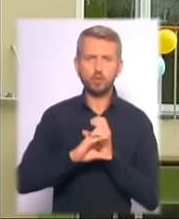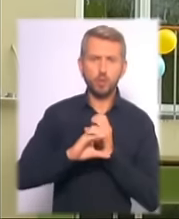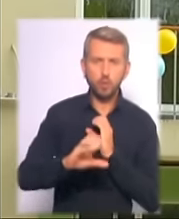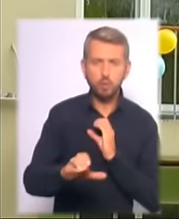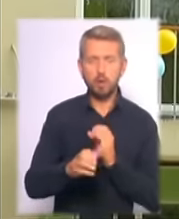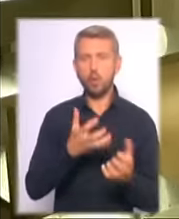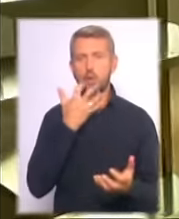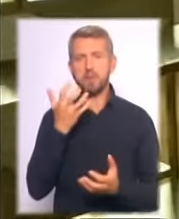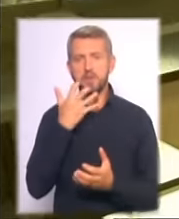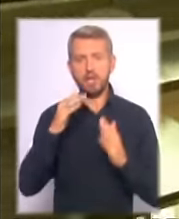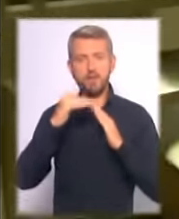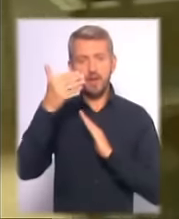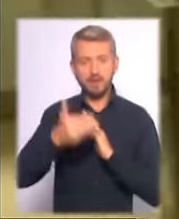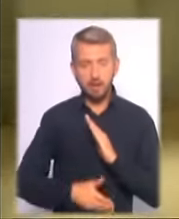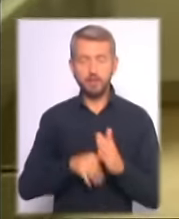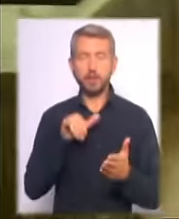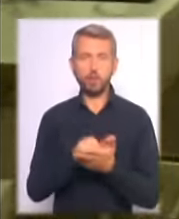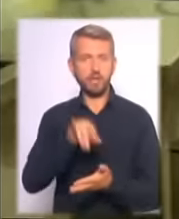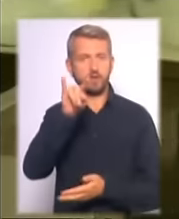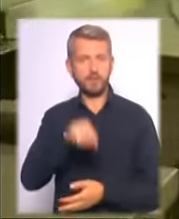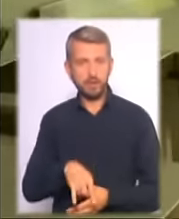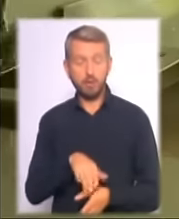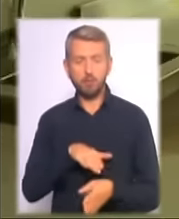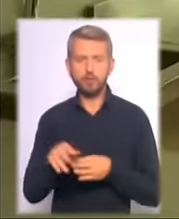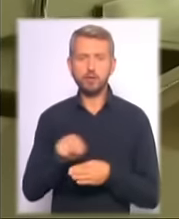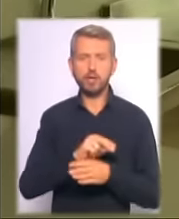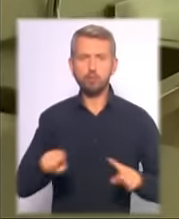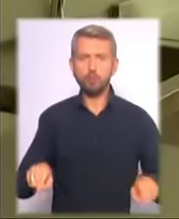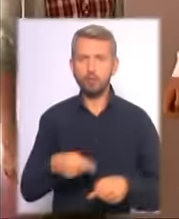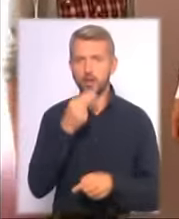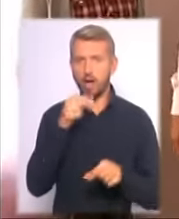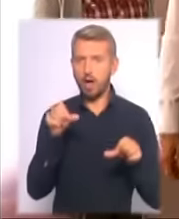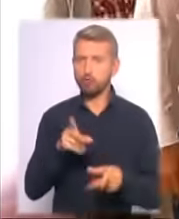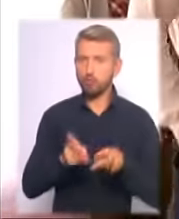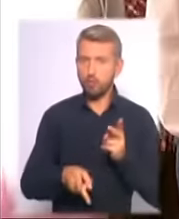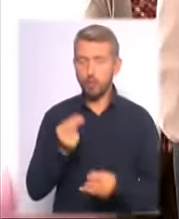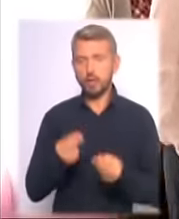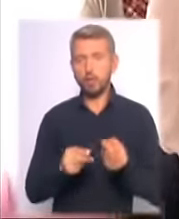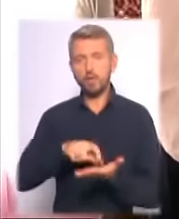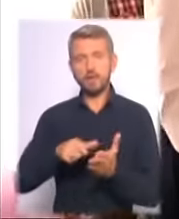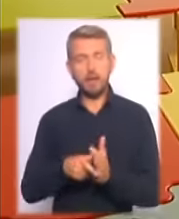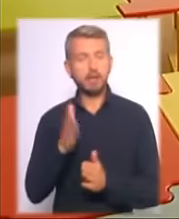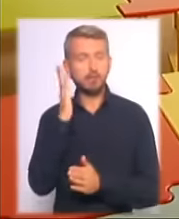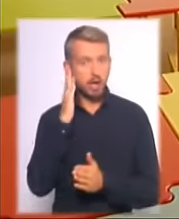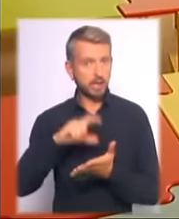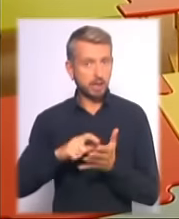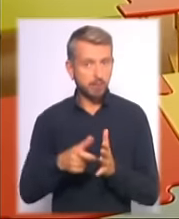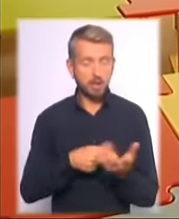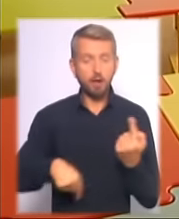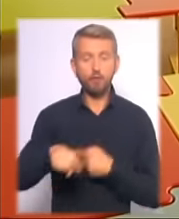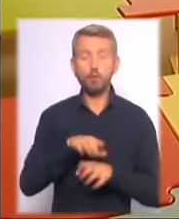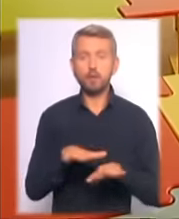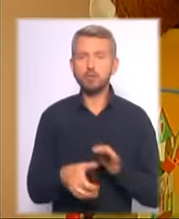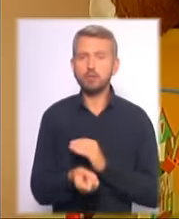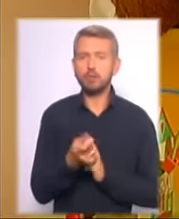фасад та встановили енергозбережні вікна. Повністю реконструювали харчоблок, ігрові зали та спальні кімнати. А навколо садочка з'явився